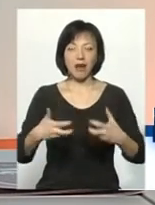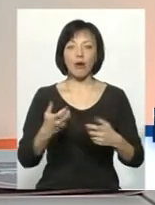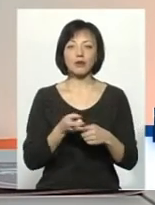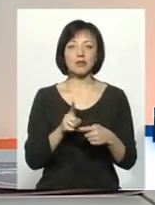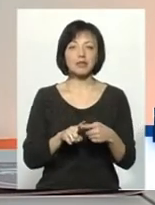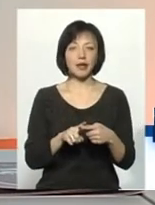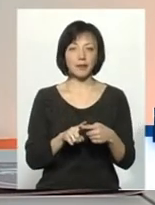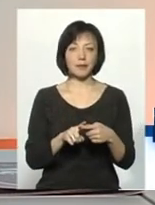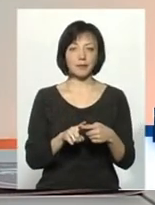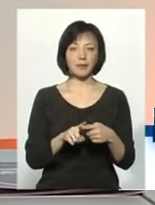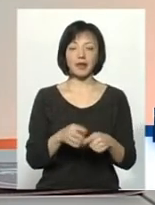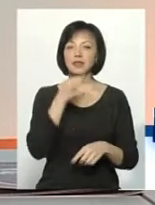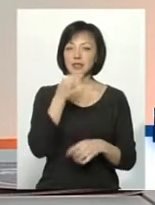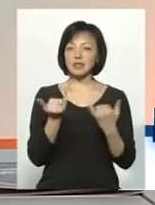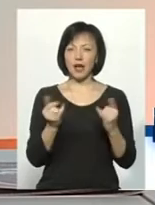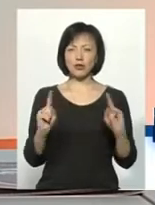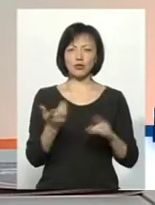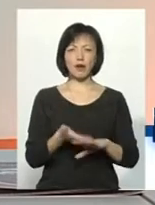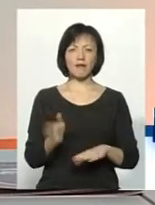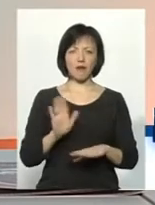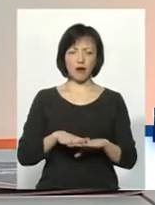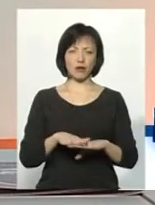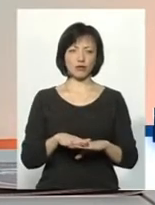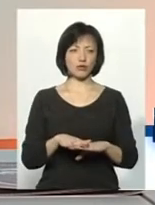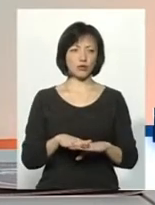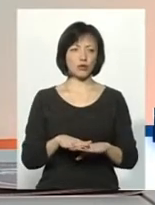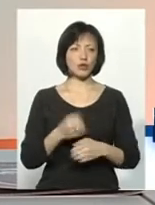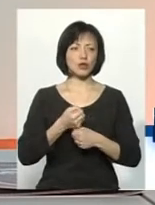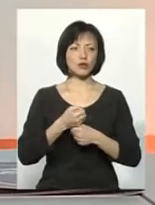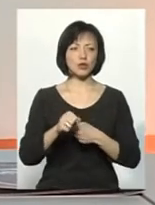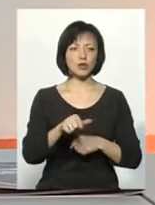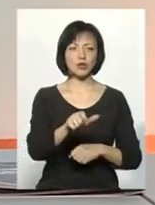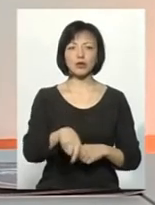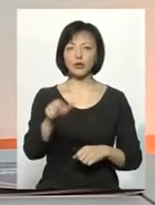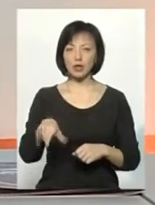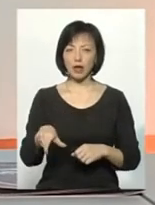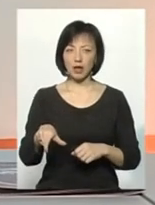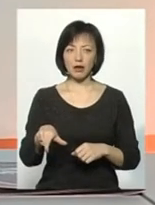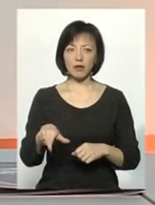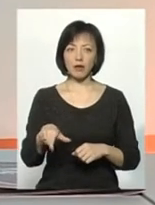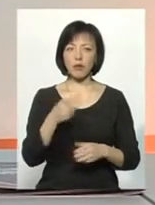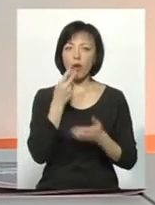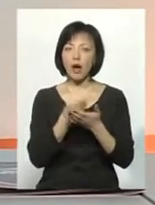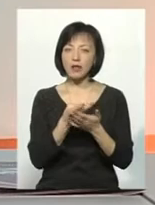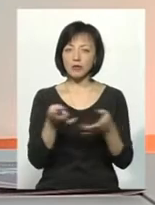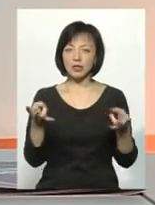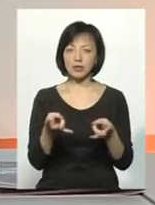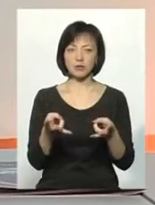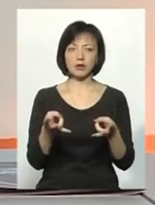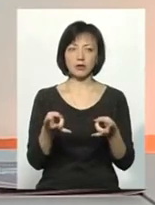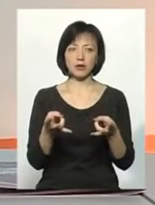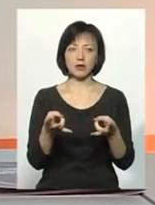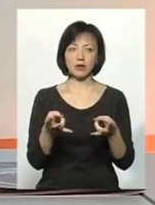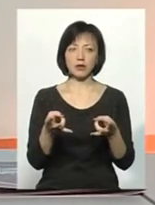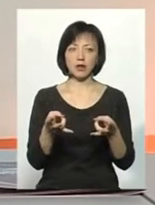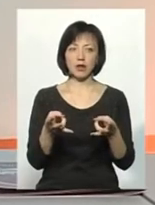І це, я б сказала, зараз дуже важко змусити людей, навіть показати їм, що потрібно виходити зі своєї